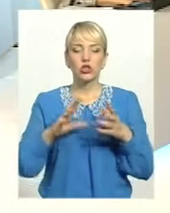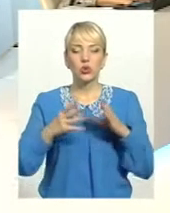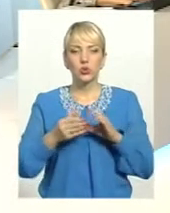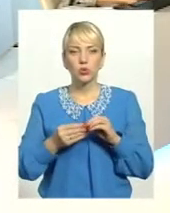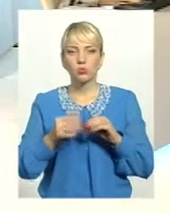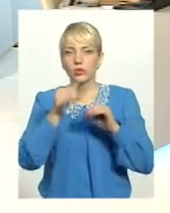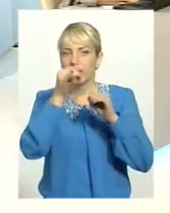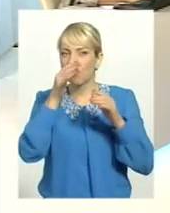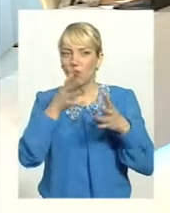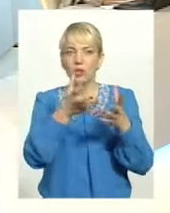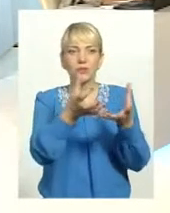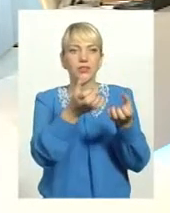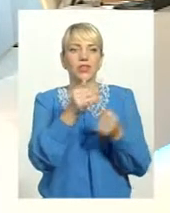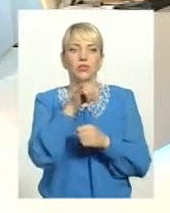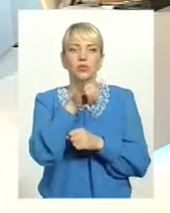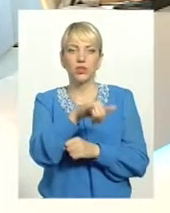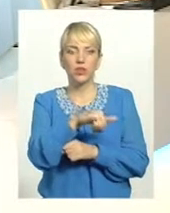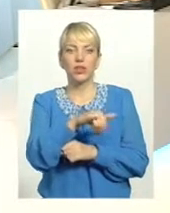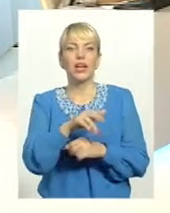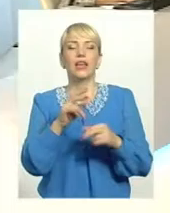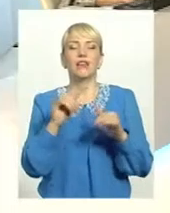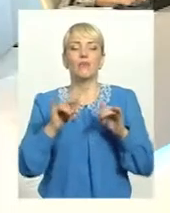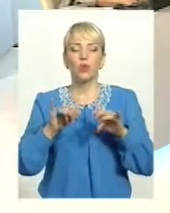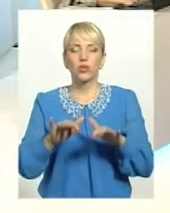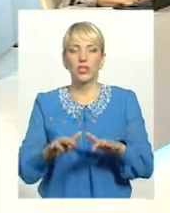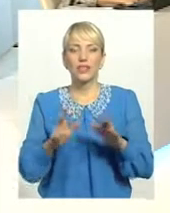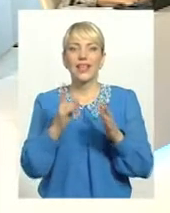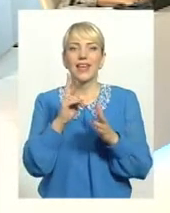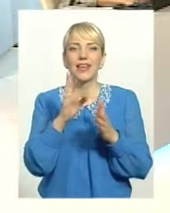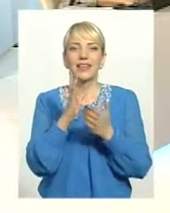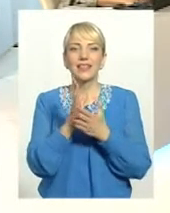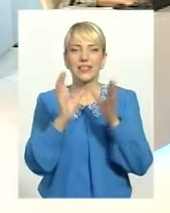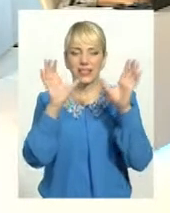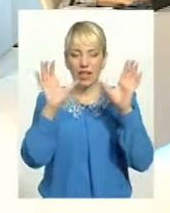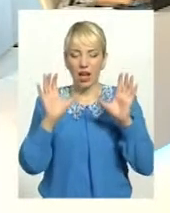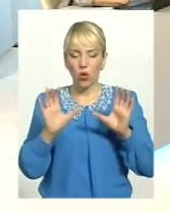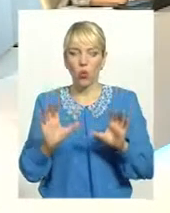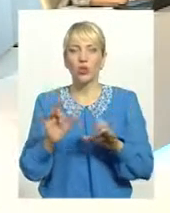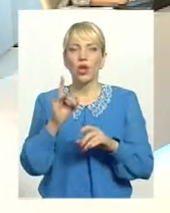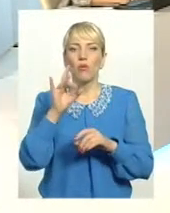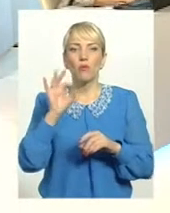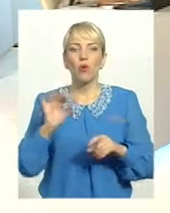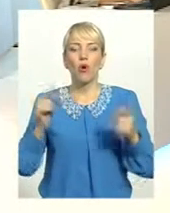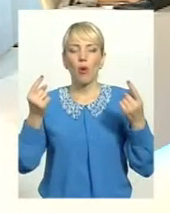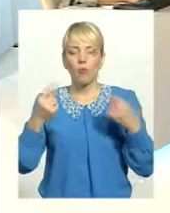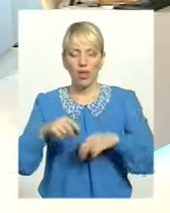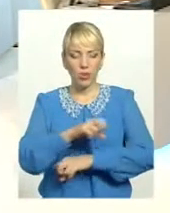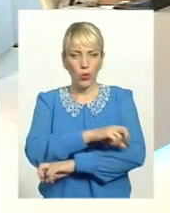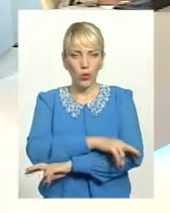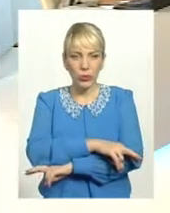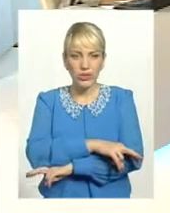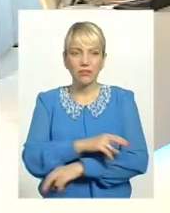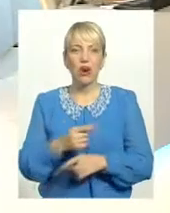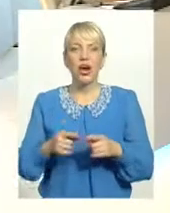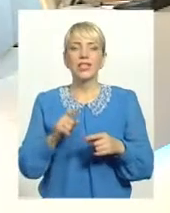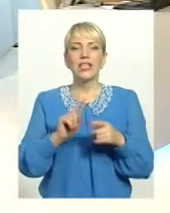не будуть. І які в процесі, так як є закон про банкрутство, відновлення платоспроможності, називається. Тобто, чому